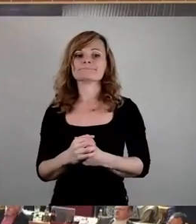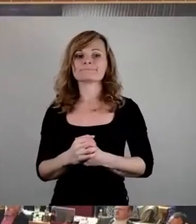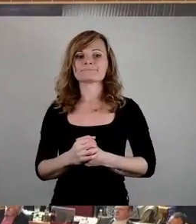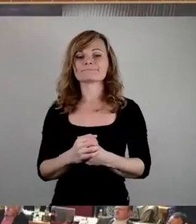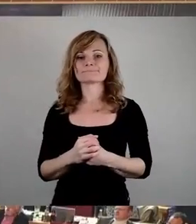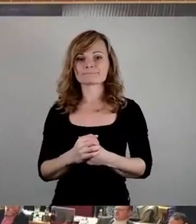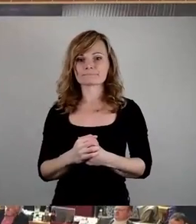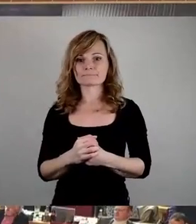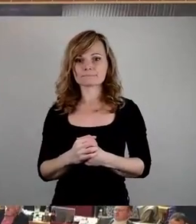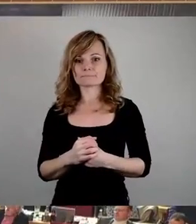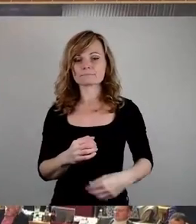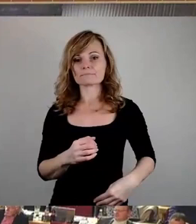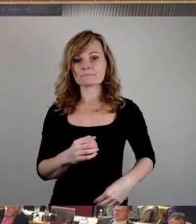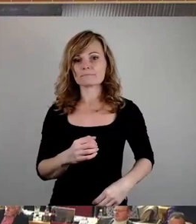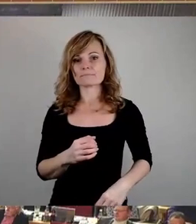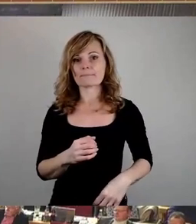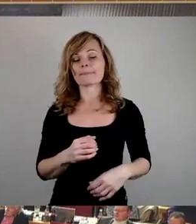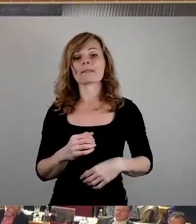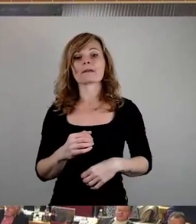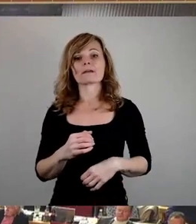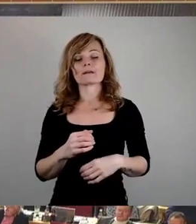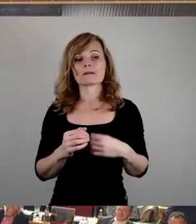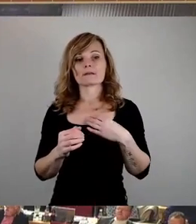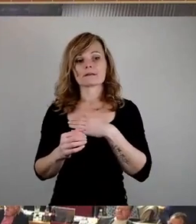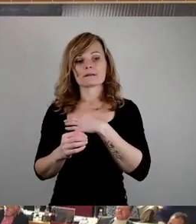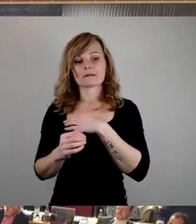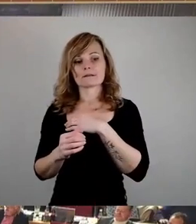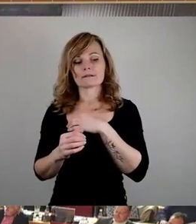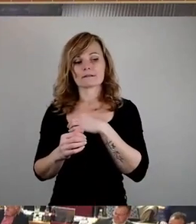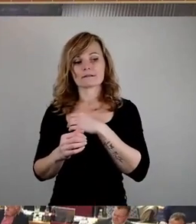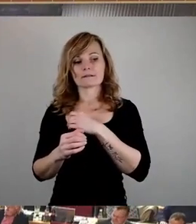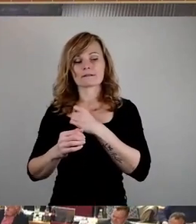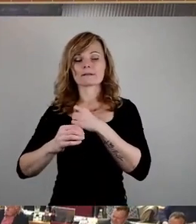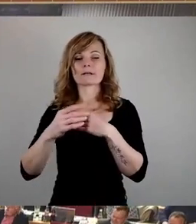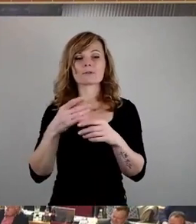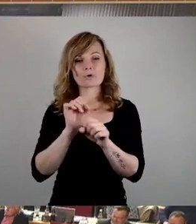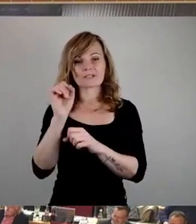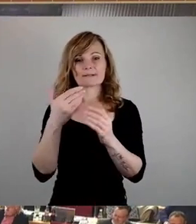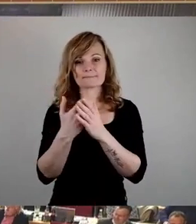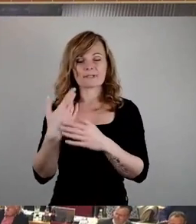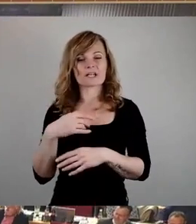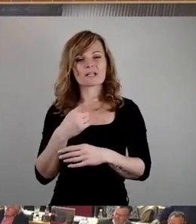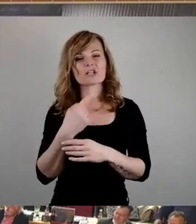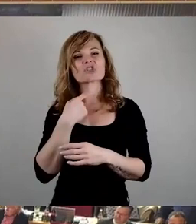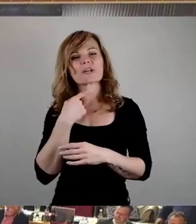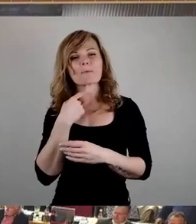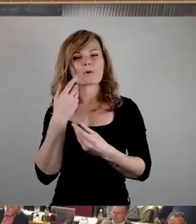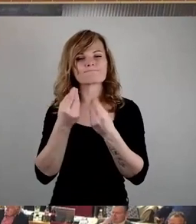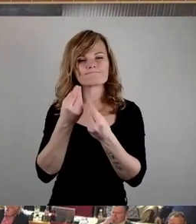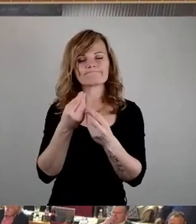Dennoch, die angespannte Stimmung in der Sitzung des Stadtbezugsbeirates am 18. September zeigt,